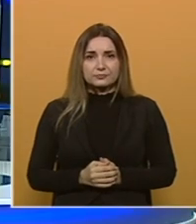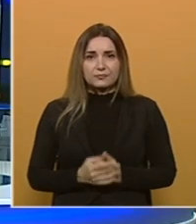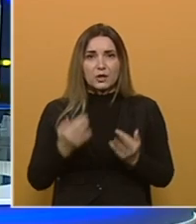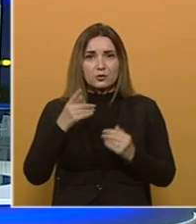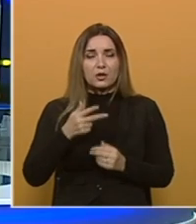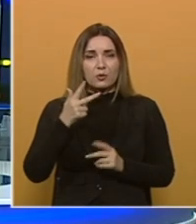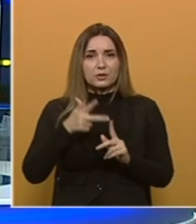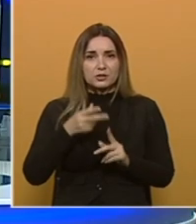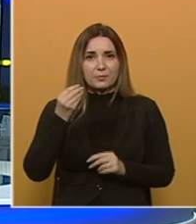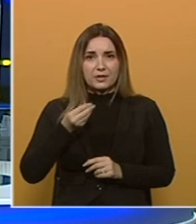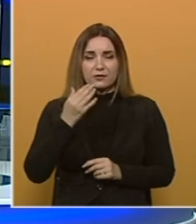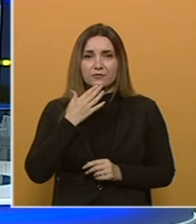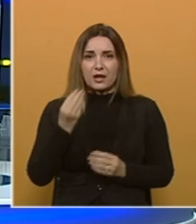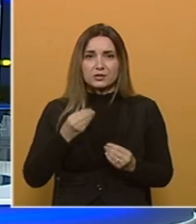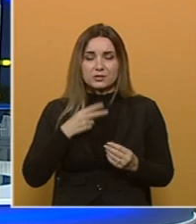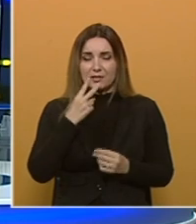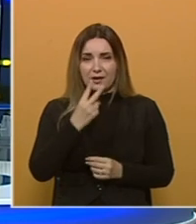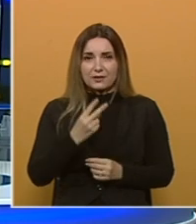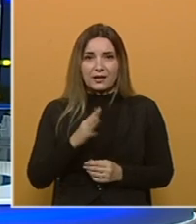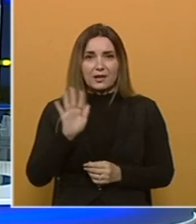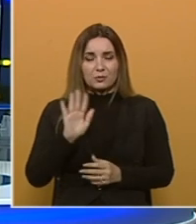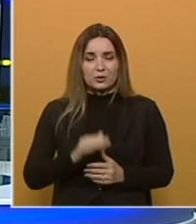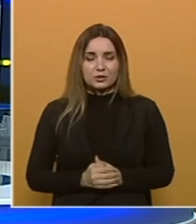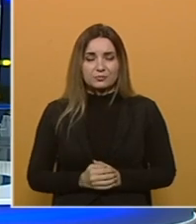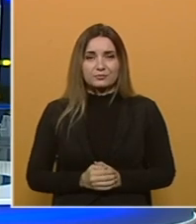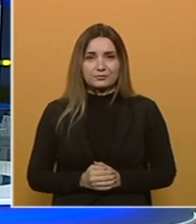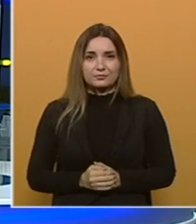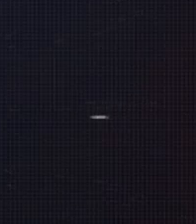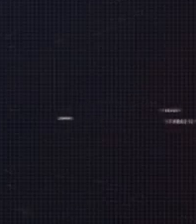Toliko u trećem dnevniku. Hvala što ste nas gledali i laku noć.